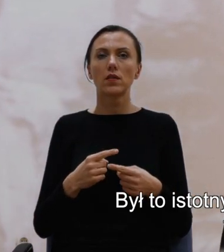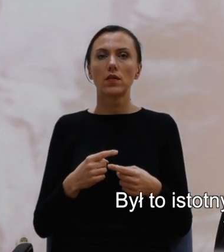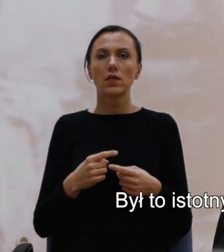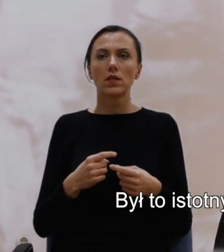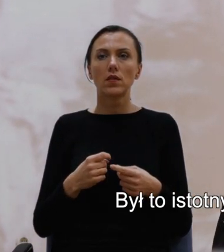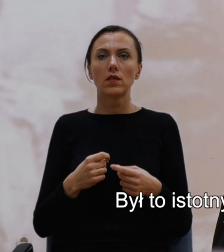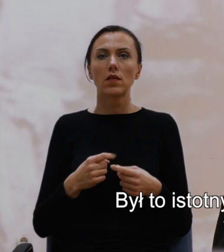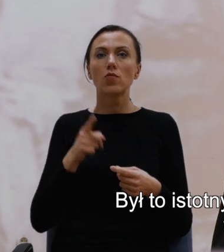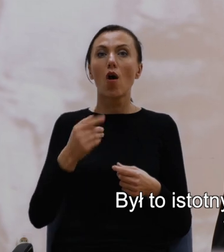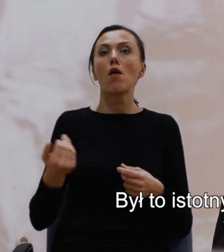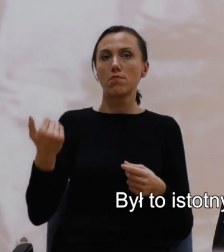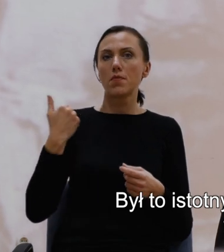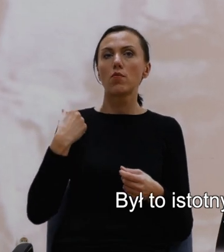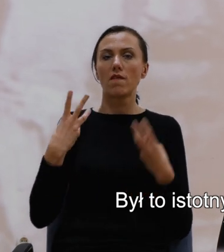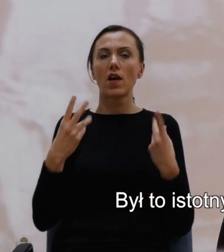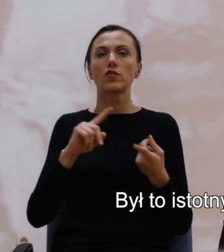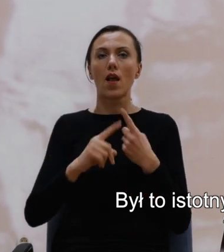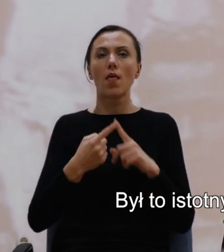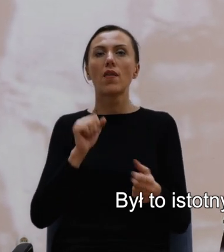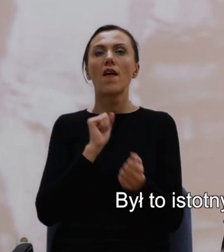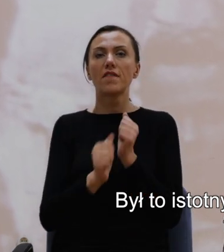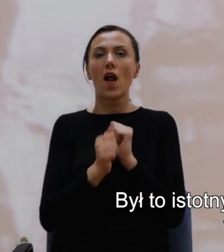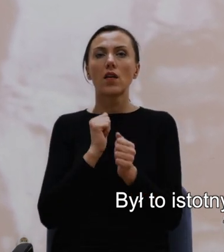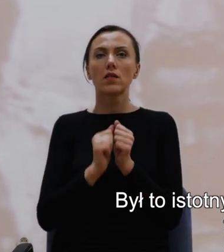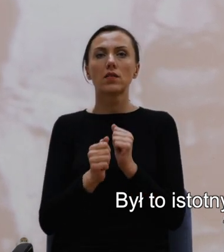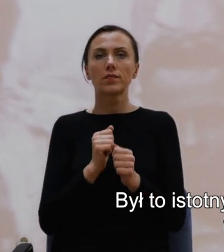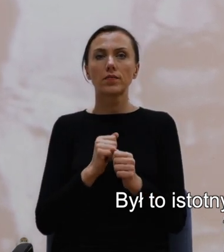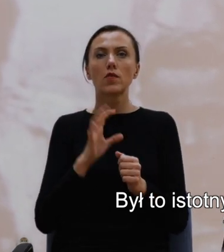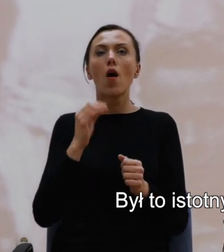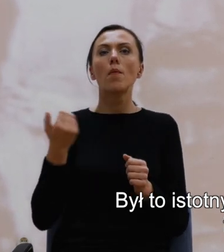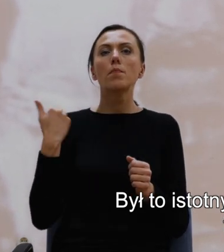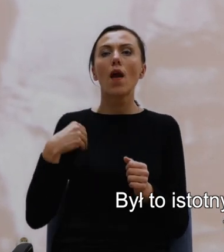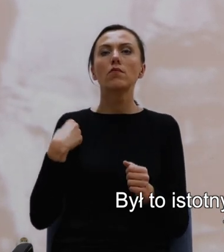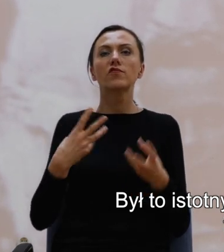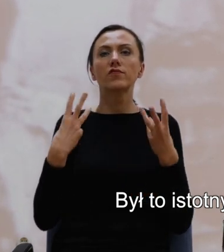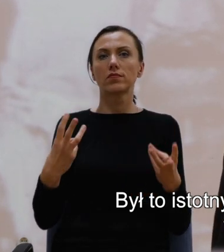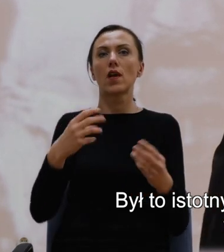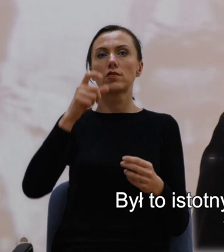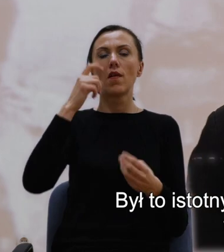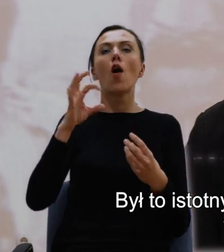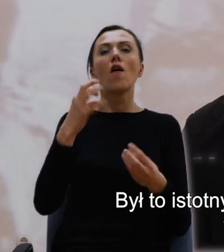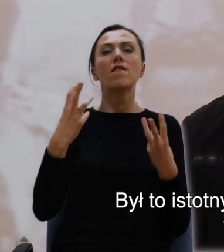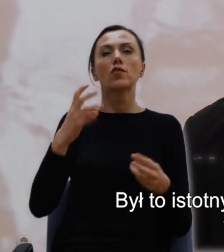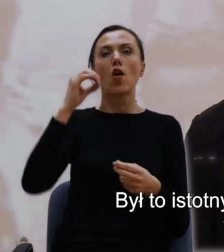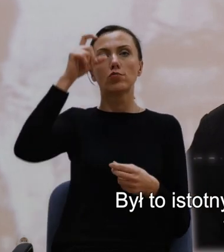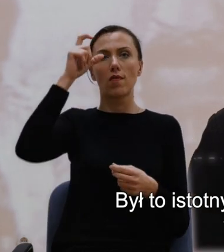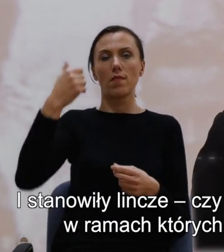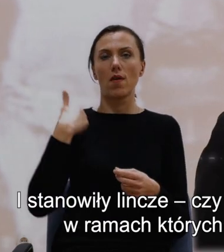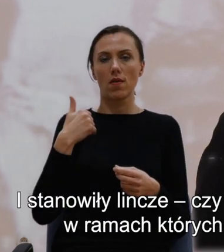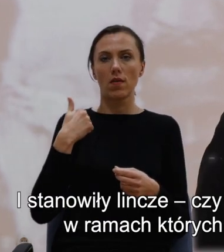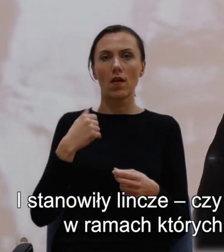Był to istotny element walki o białą supremację przez takie grupy jak Ku Klux Klan.